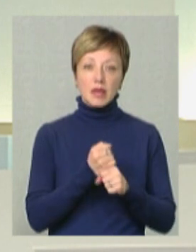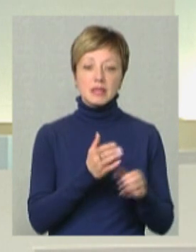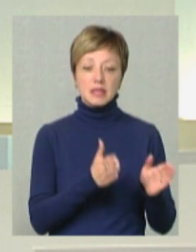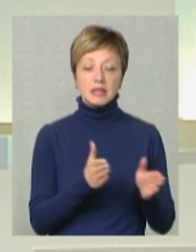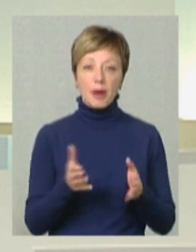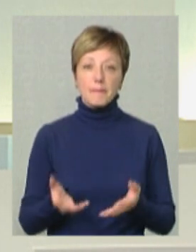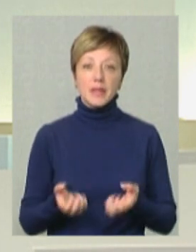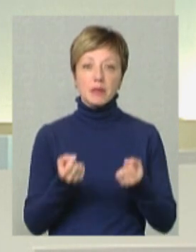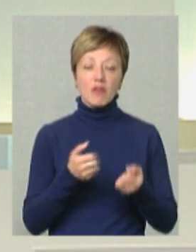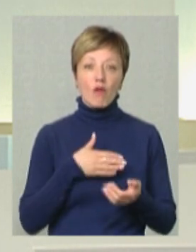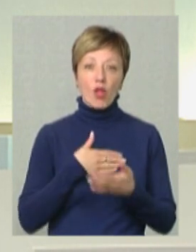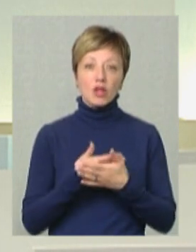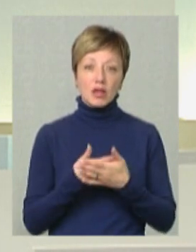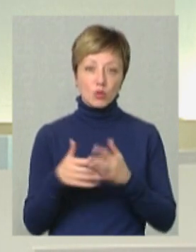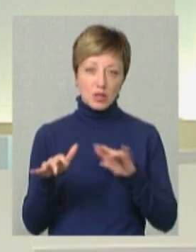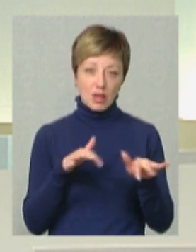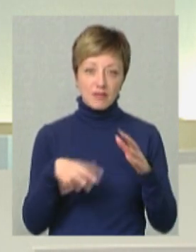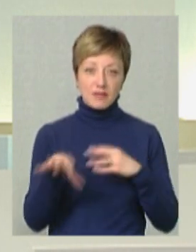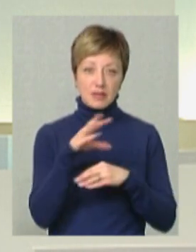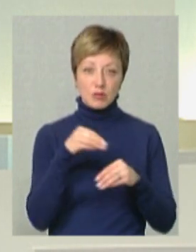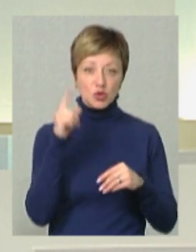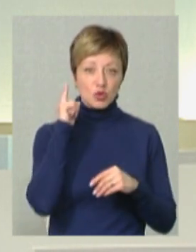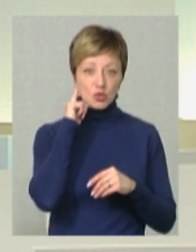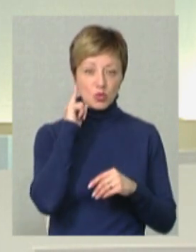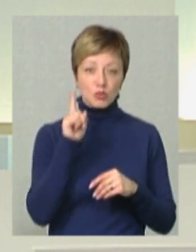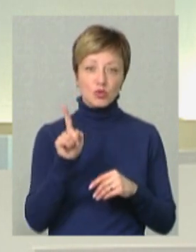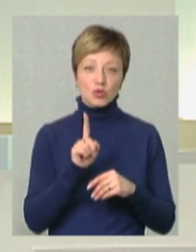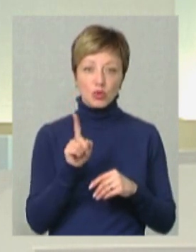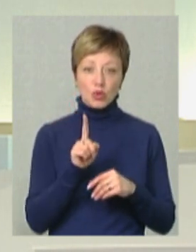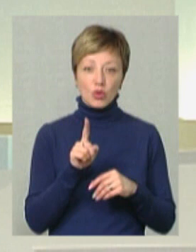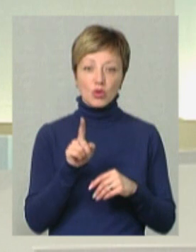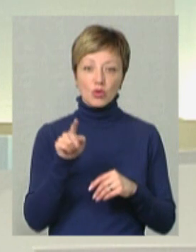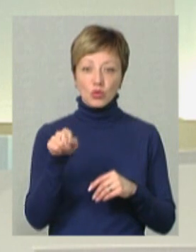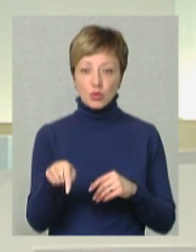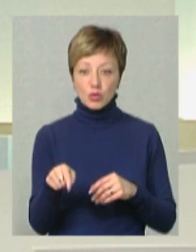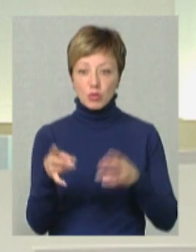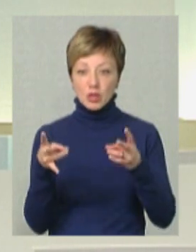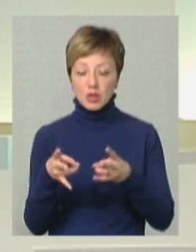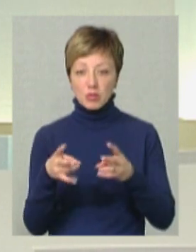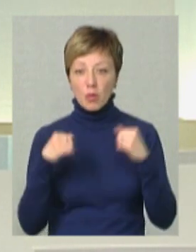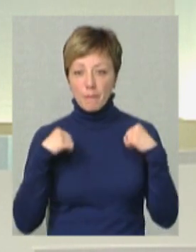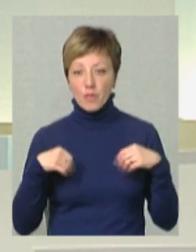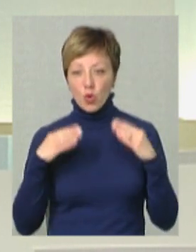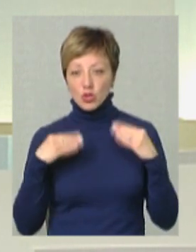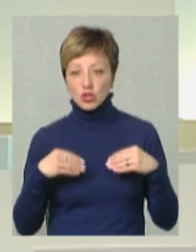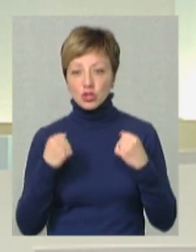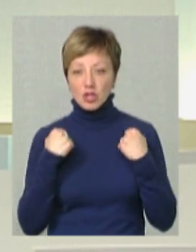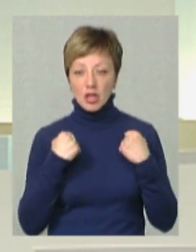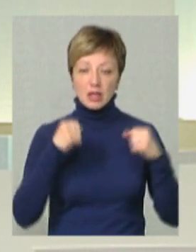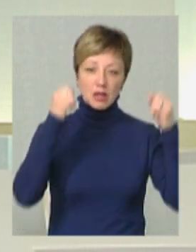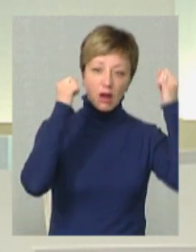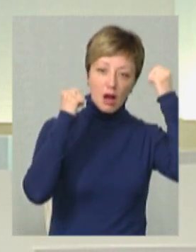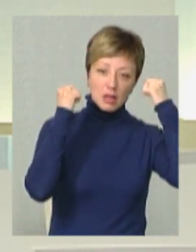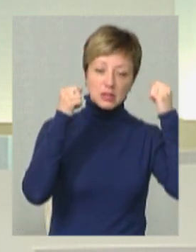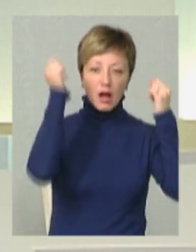підтримки волонтерської діяльності. Всі ми чуємо, що тут потрібні бронежилети, тут потрібні каски,